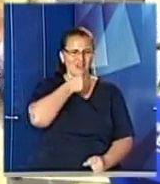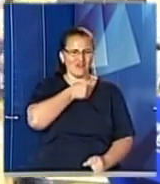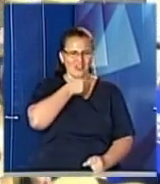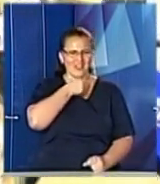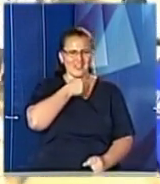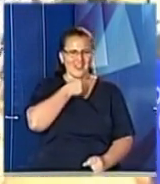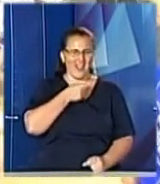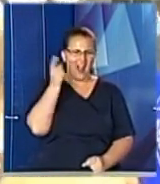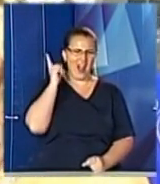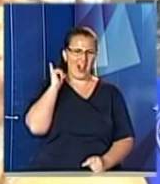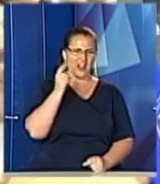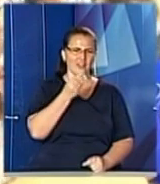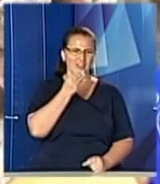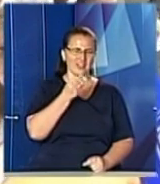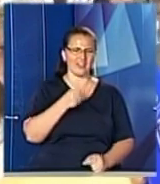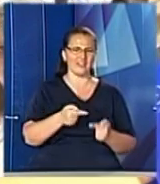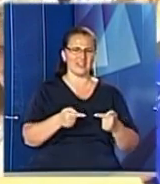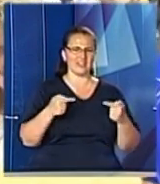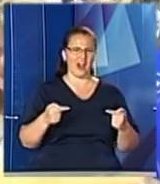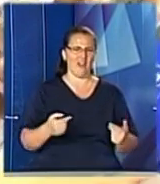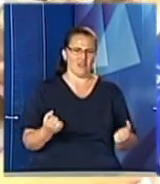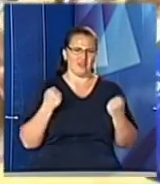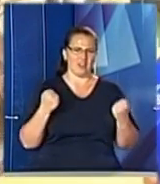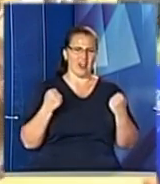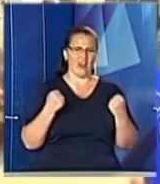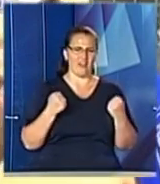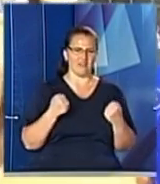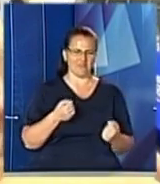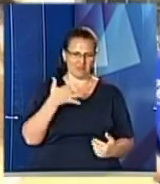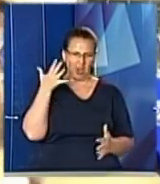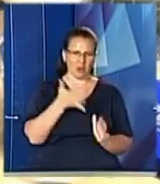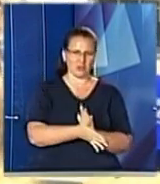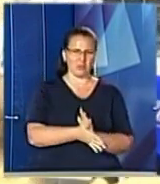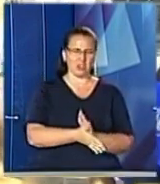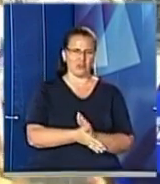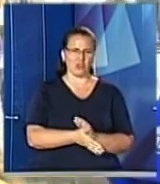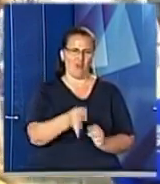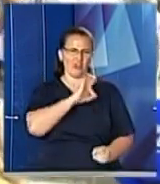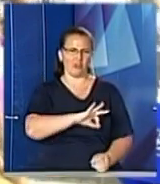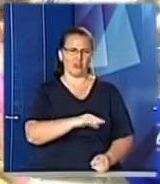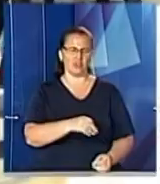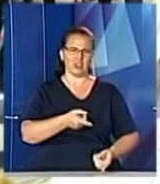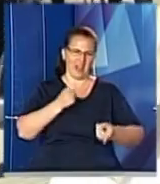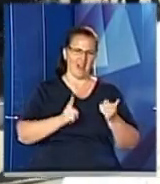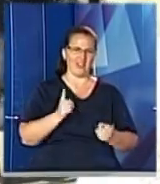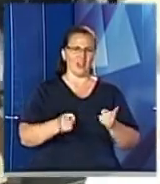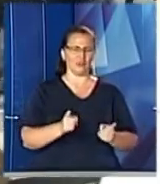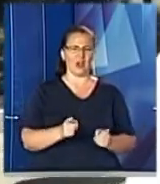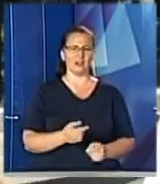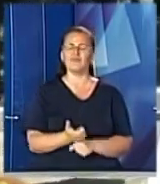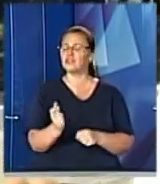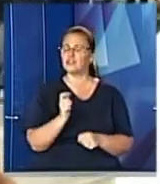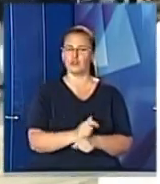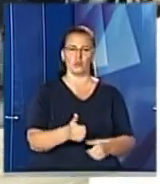страви, здорові, зрозумів, що не використовуються деградієнти якісь натуральні». «Дуже добре,